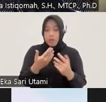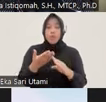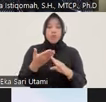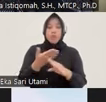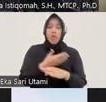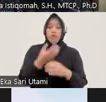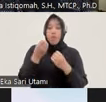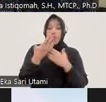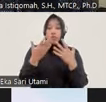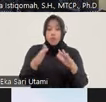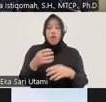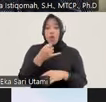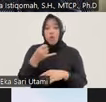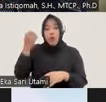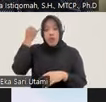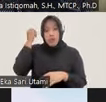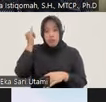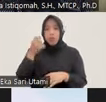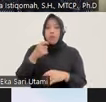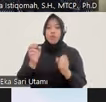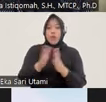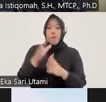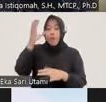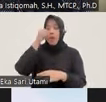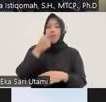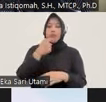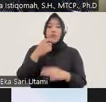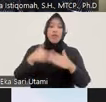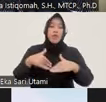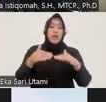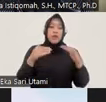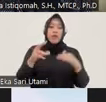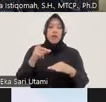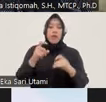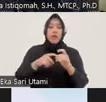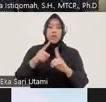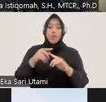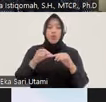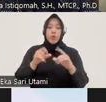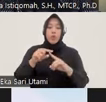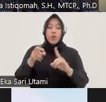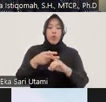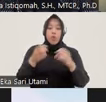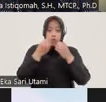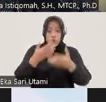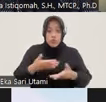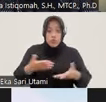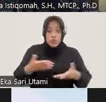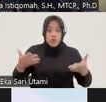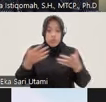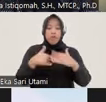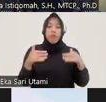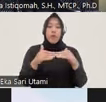sampaikan tadi kurangnya pengetahuan dan pemahaman penyidik mengenai keadilan restoratif minimnya sosialisasi keadilan restoratif